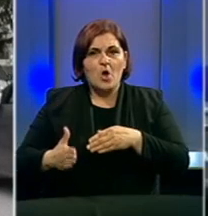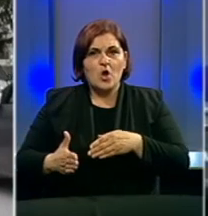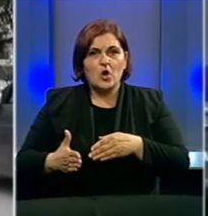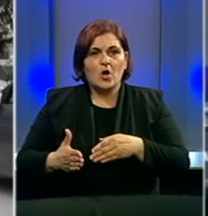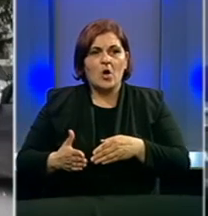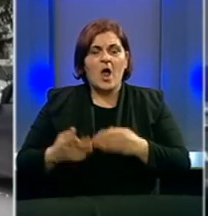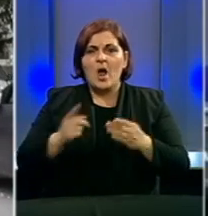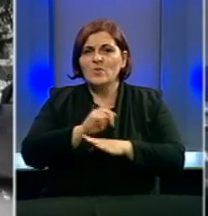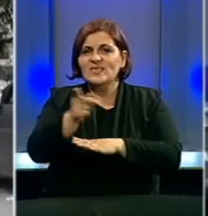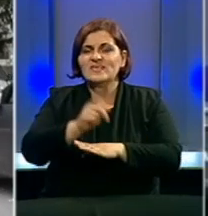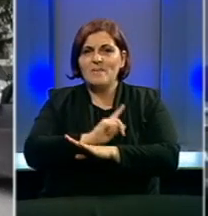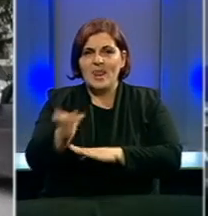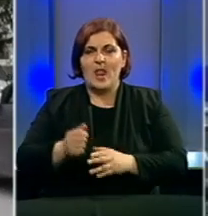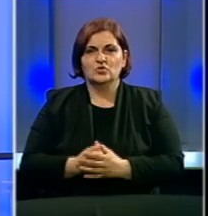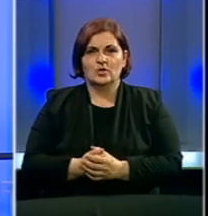i nama nalažen.